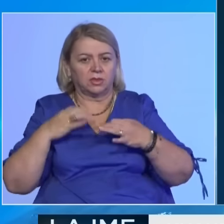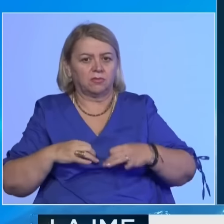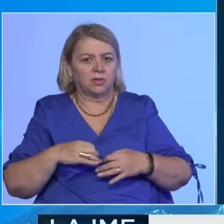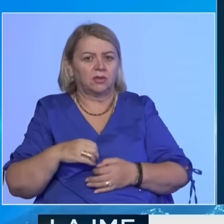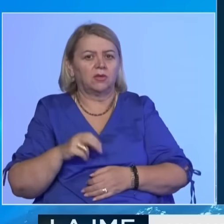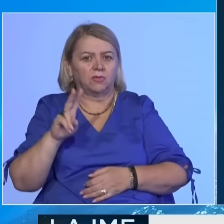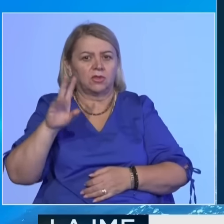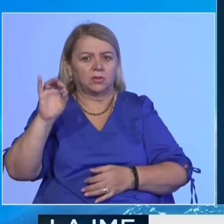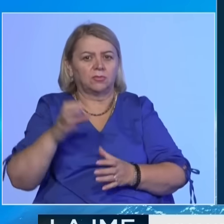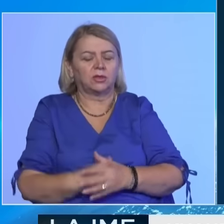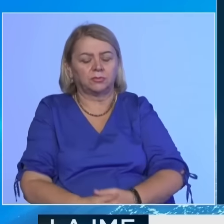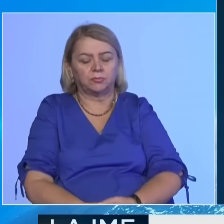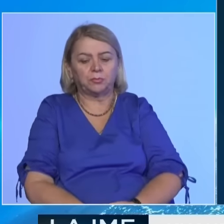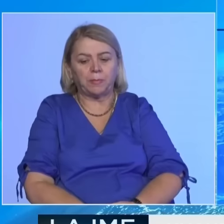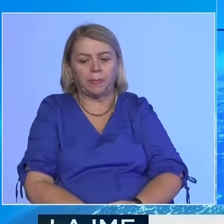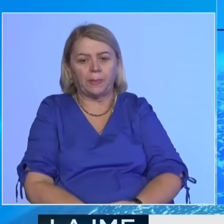Osmani.